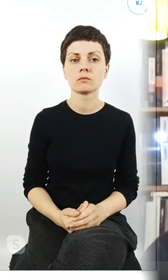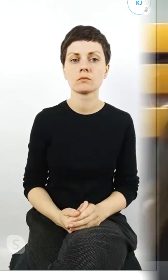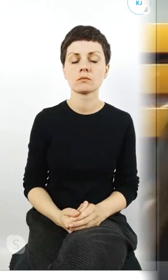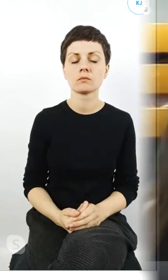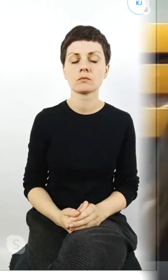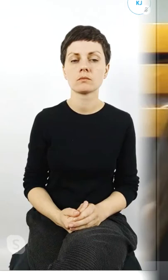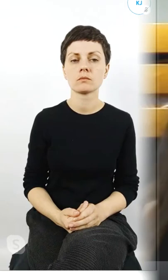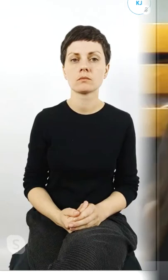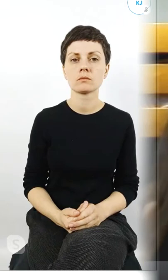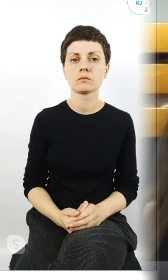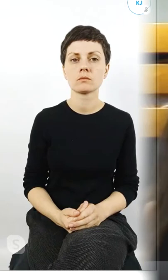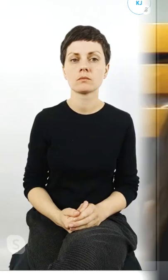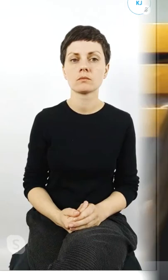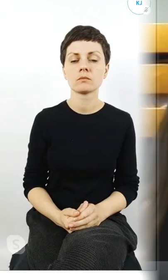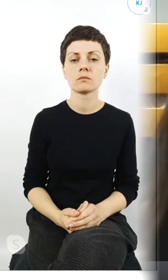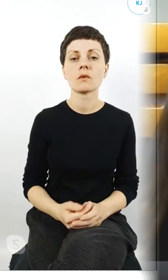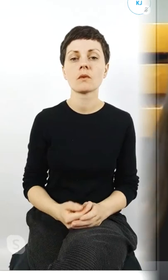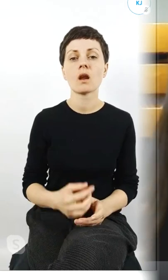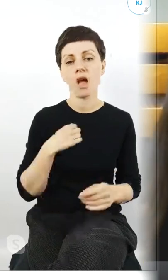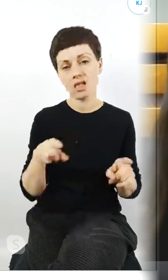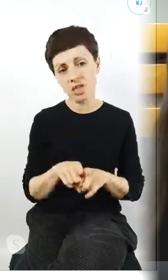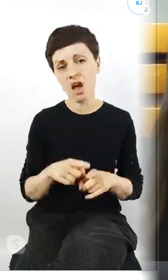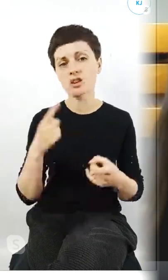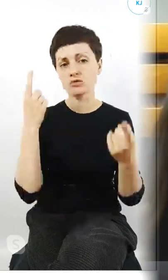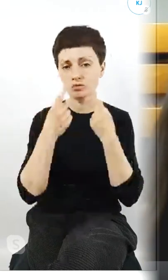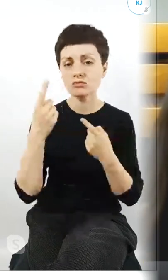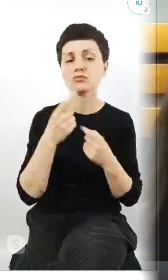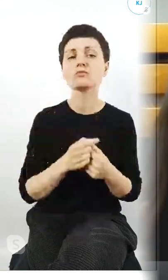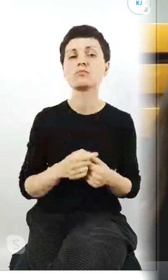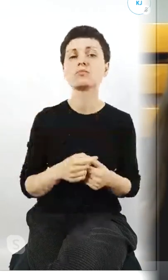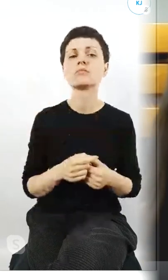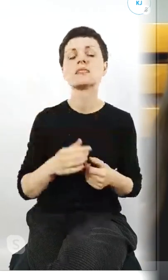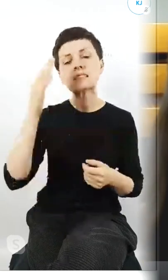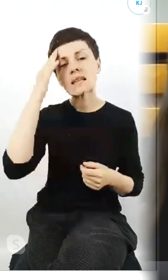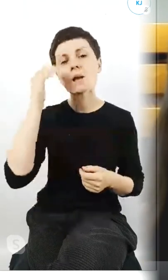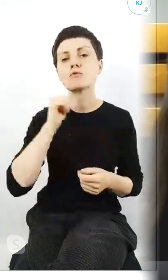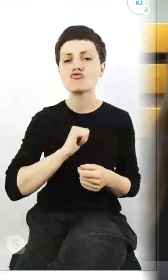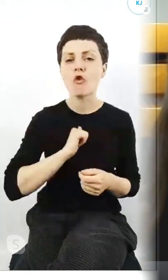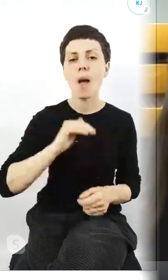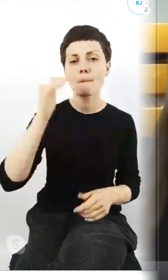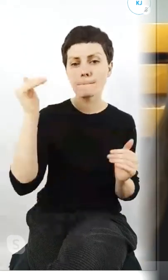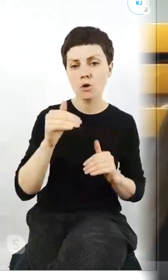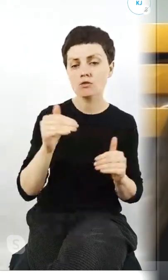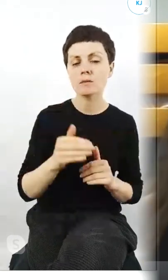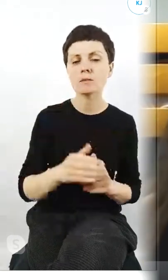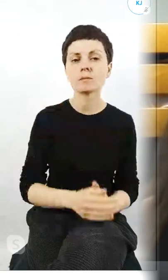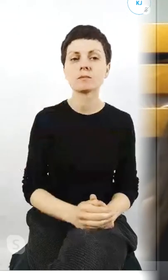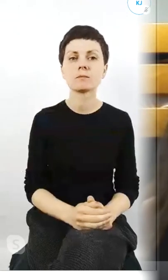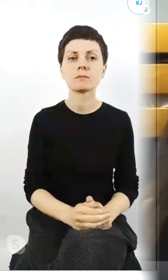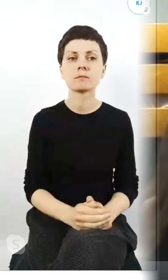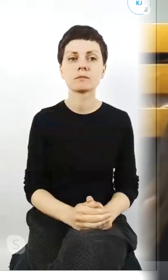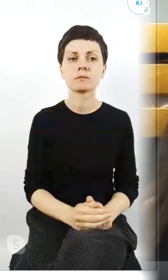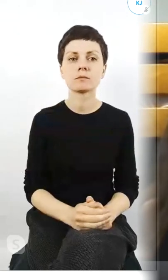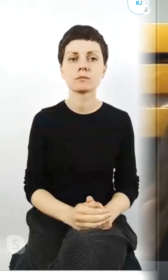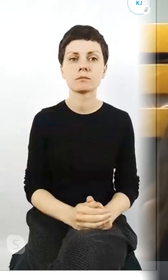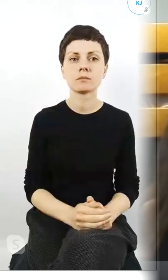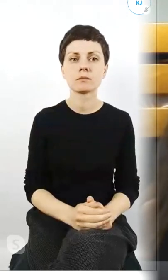też myślę że właśnie nie do końca znamy swoje możliwości za mną może